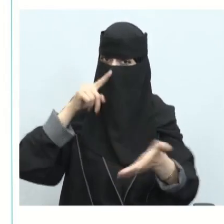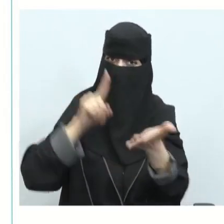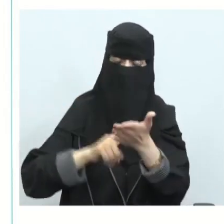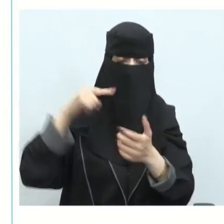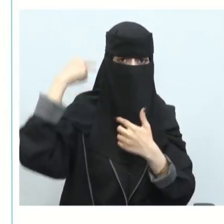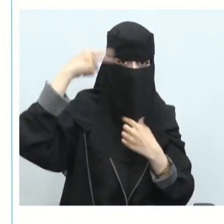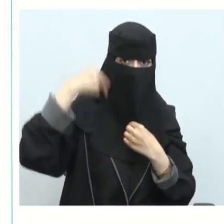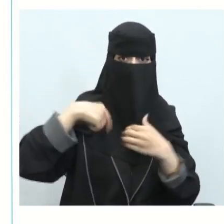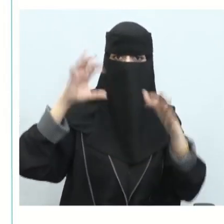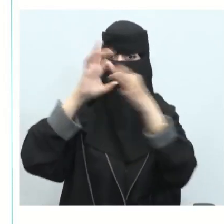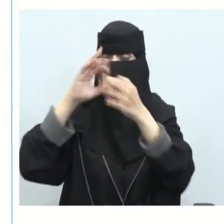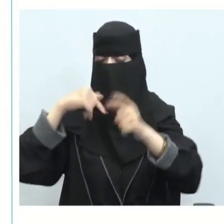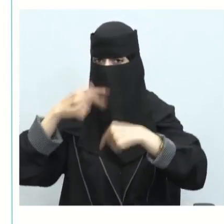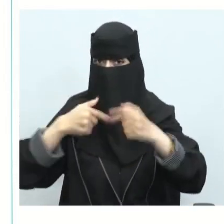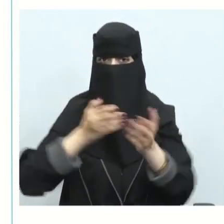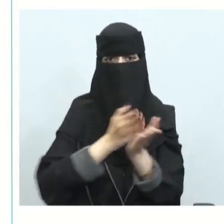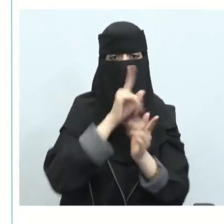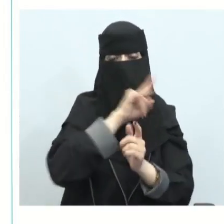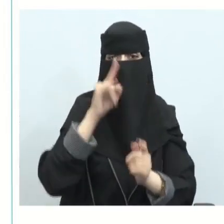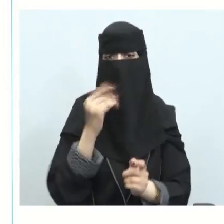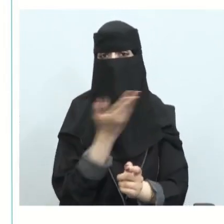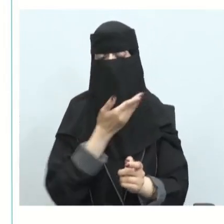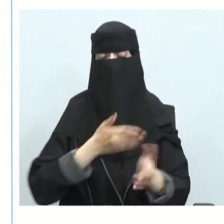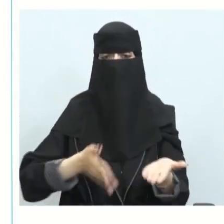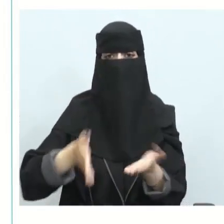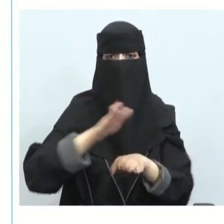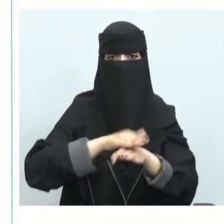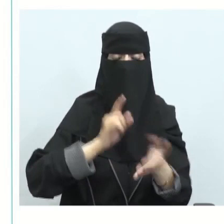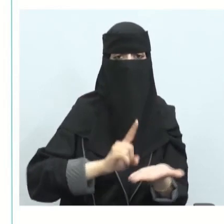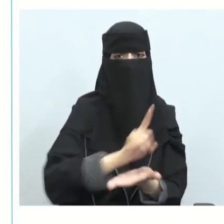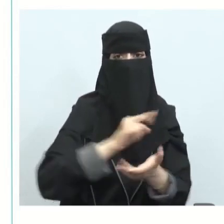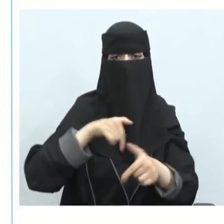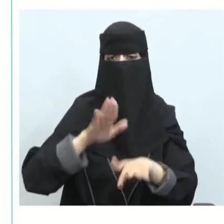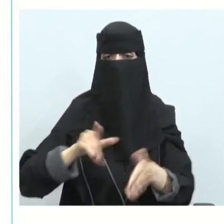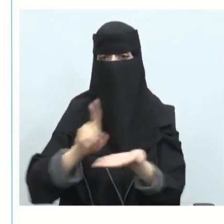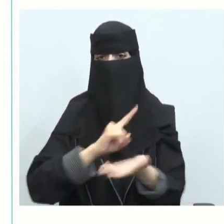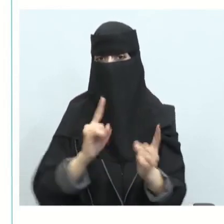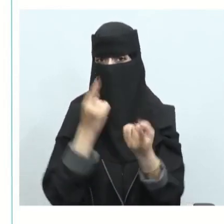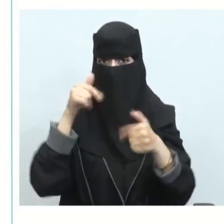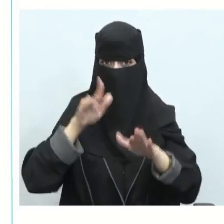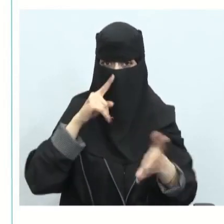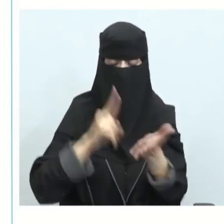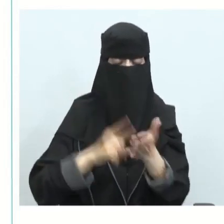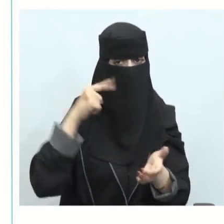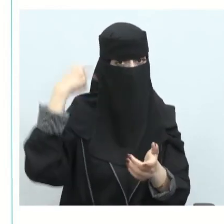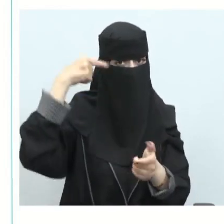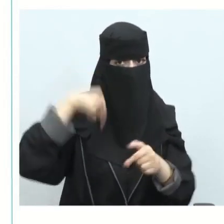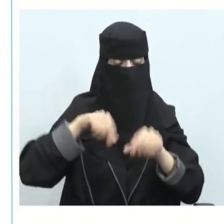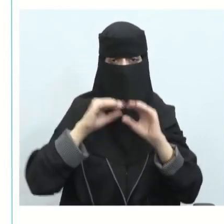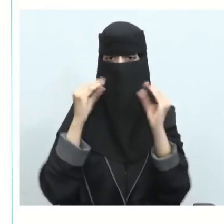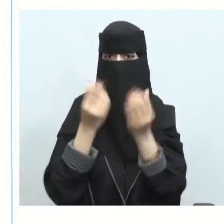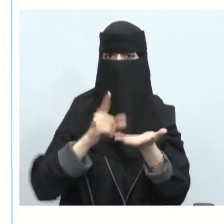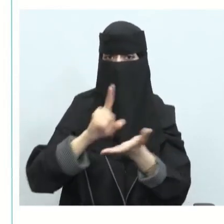نفكر بما يتعلق في الاستدامة وعدم التأثير على البيئة أخيرا البيئة الطبيعية لابد أن نفكر بالبيئة المحيطة